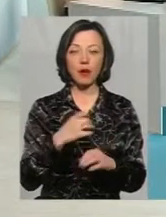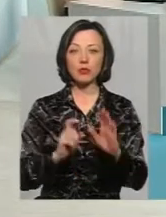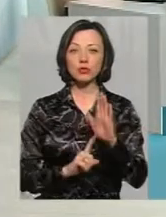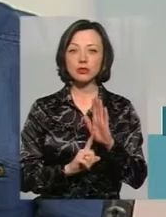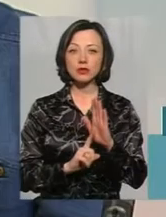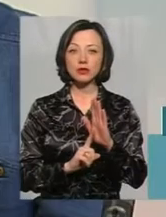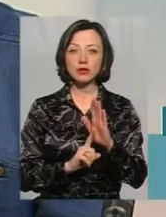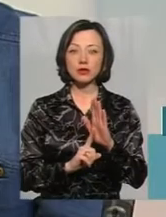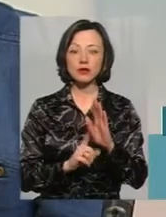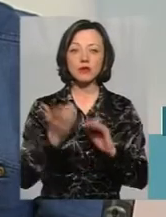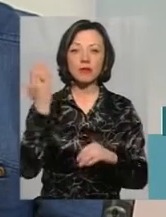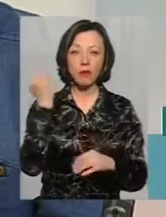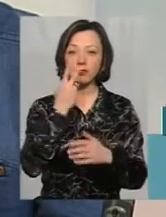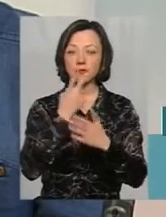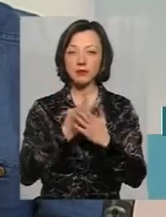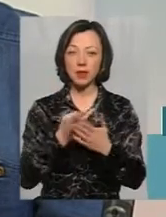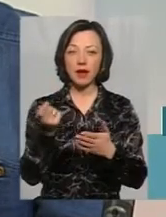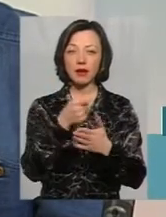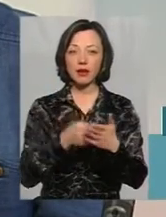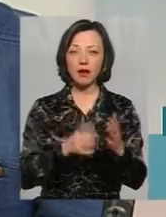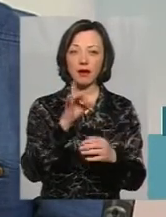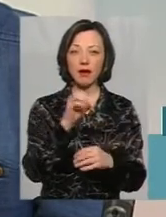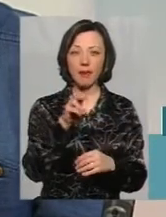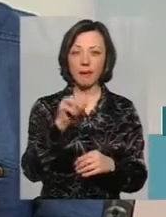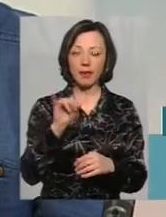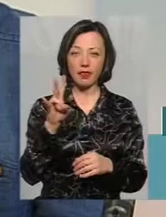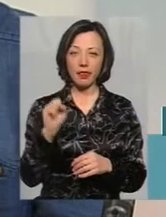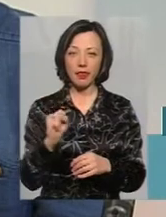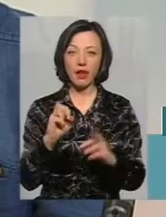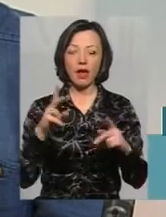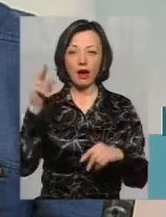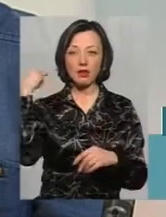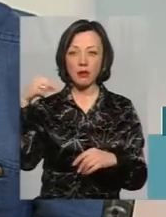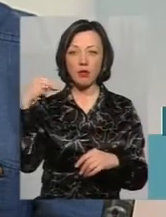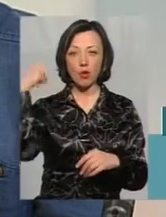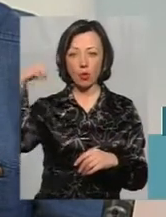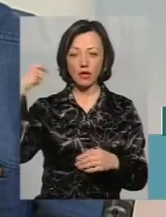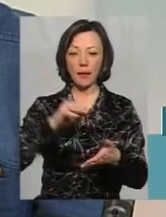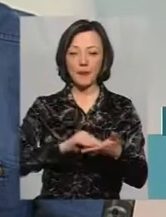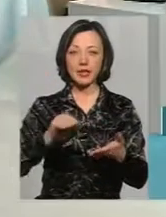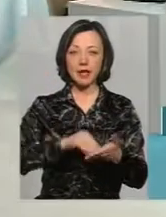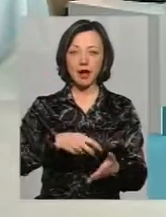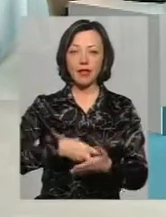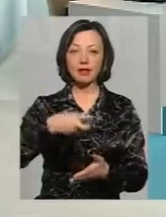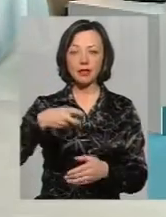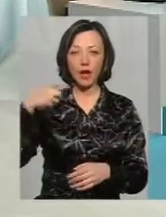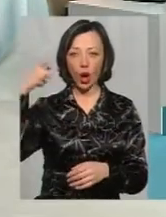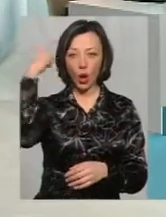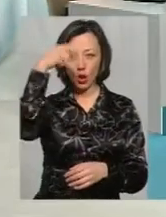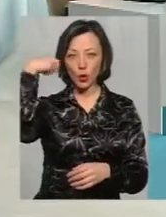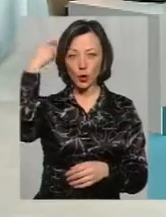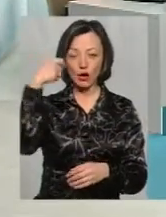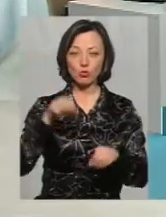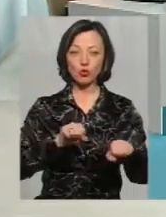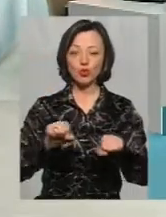звертаючись до тої ж самої картини Іллі Репіна про те, як запорожські козаки писали листа турецькому султану, і